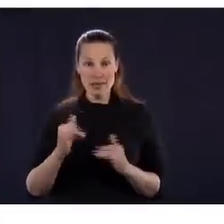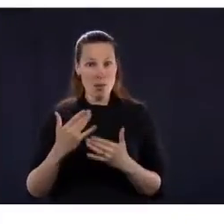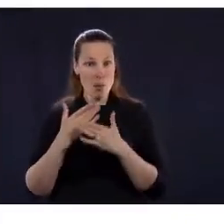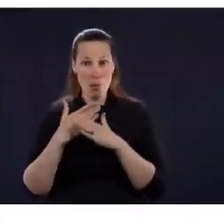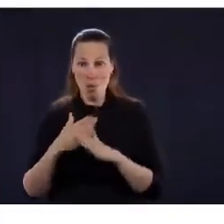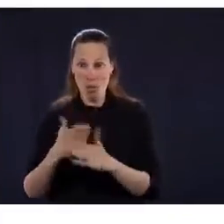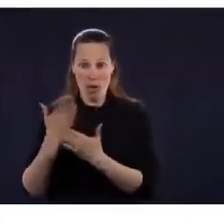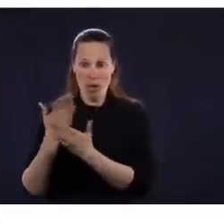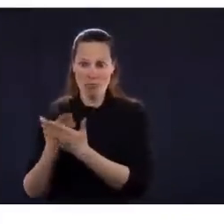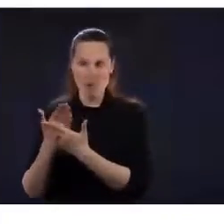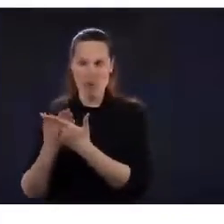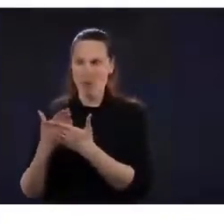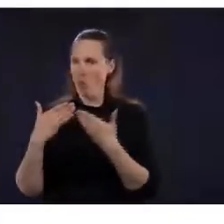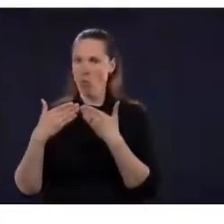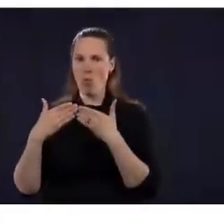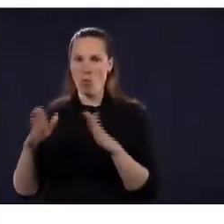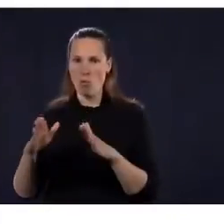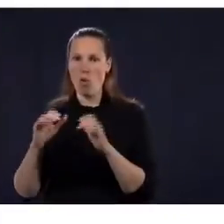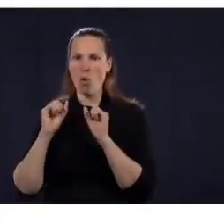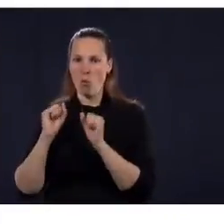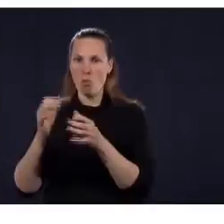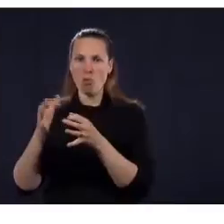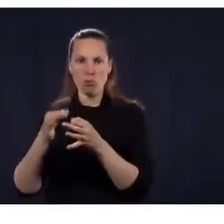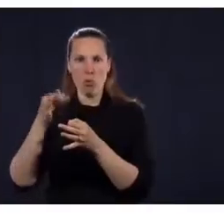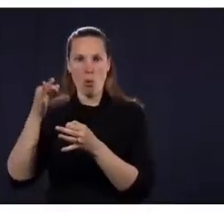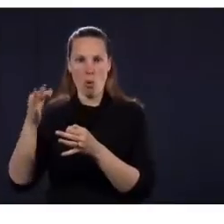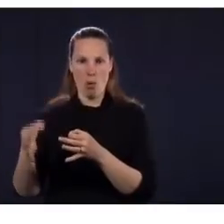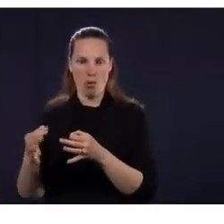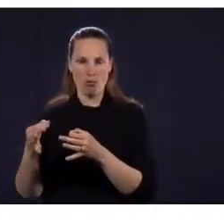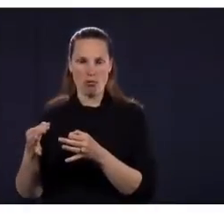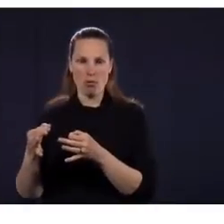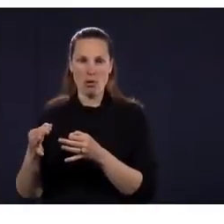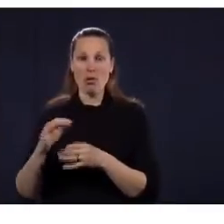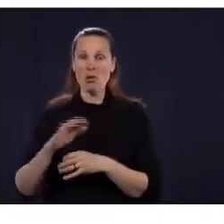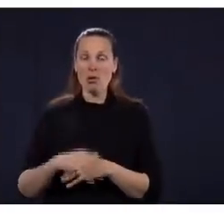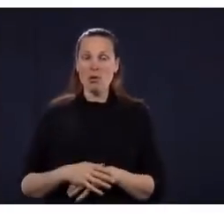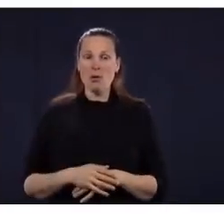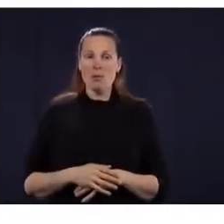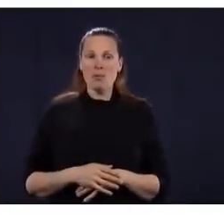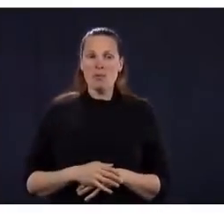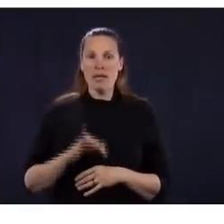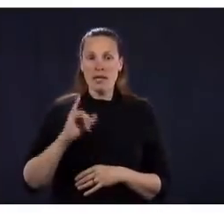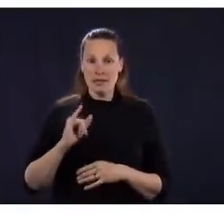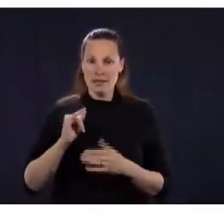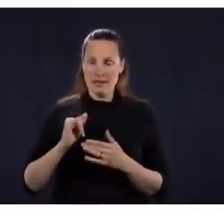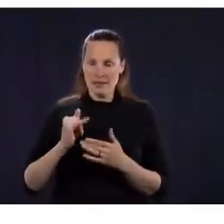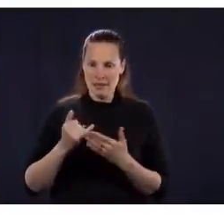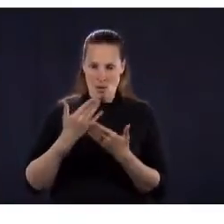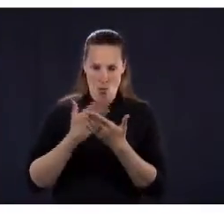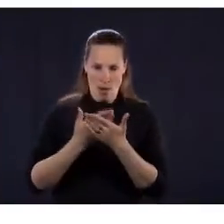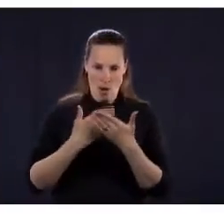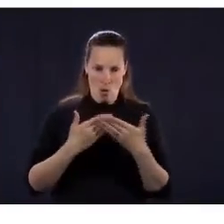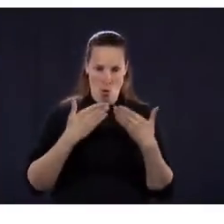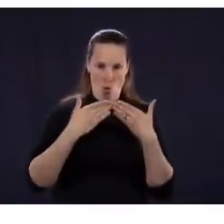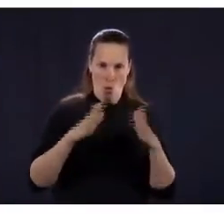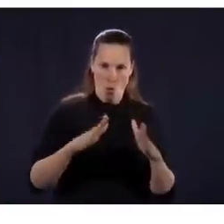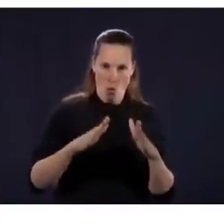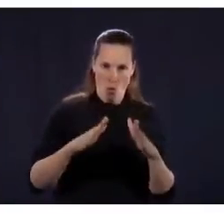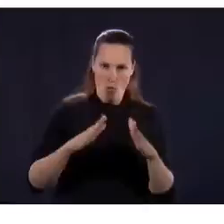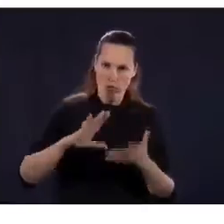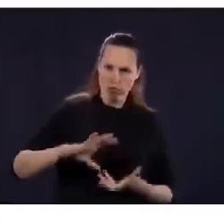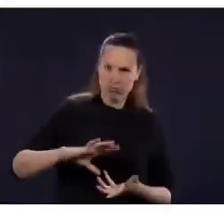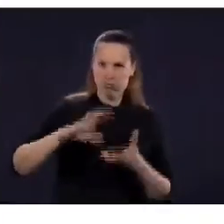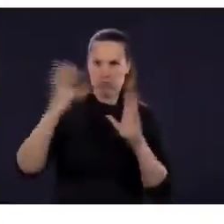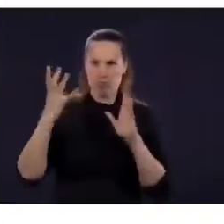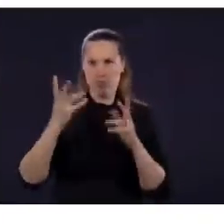le reste du Québec, donc à l'extérieur du Grand Montréal. Donc, aujourd'hui, il y a des commerces